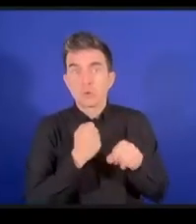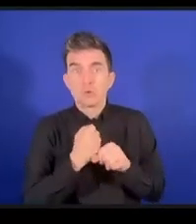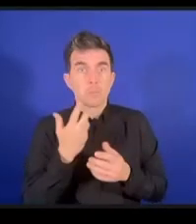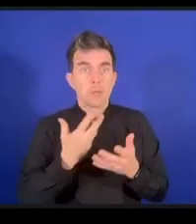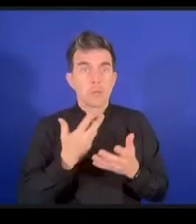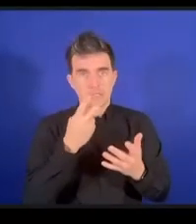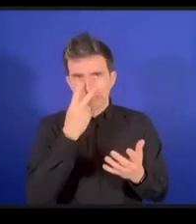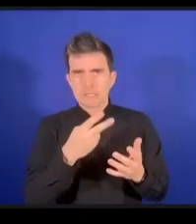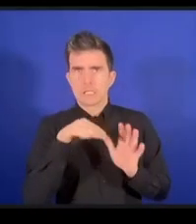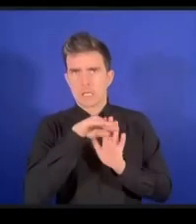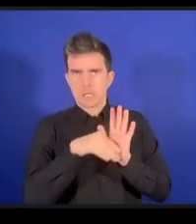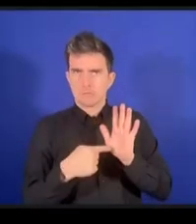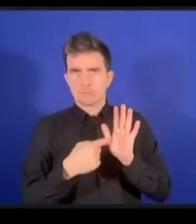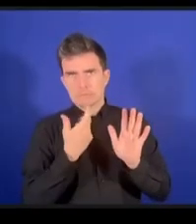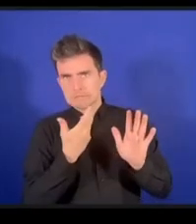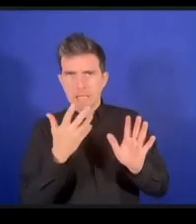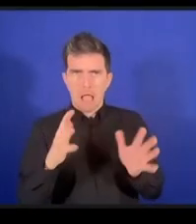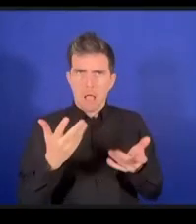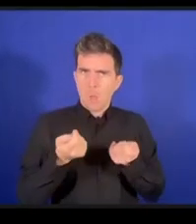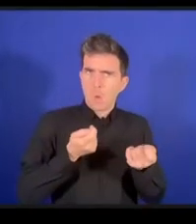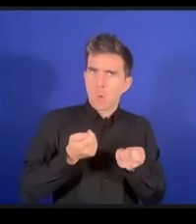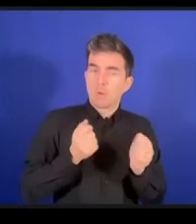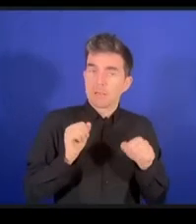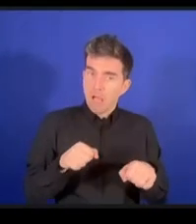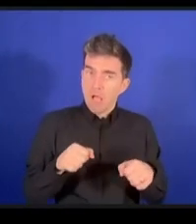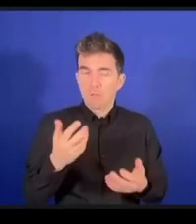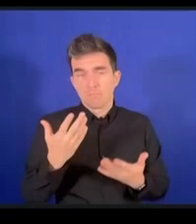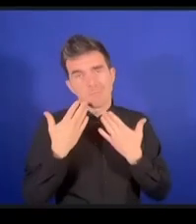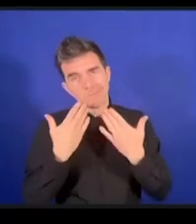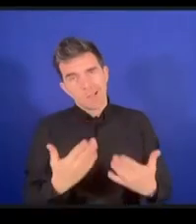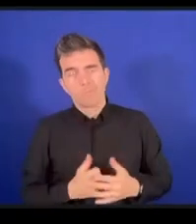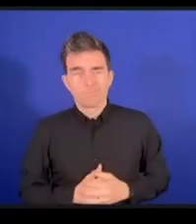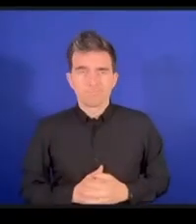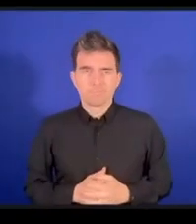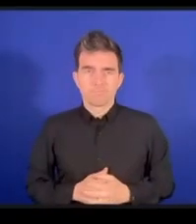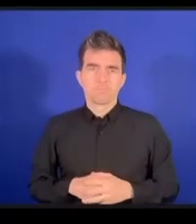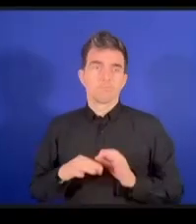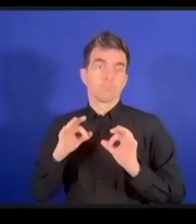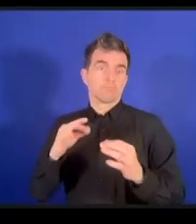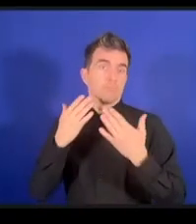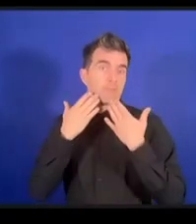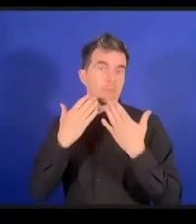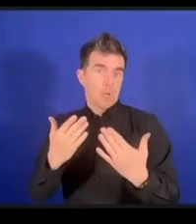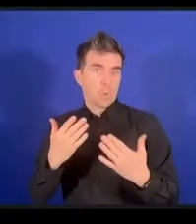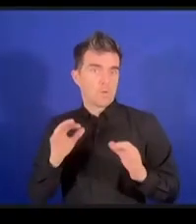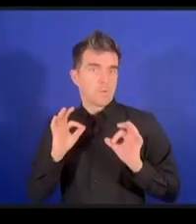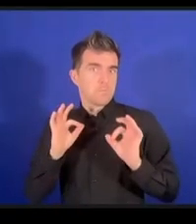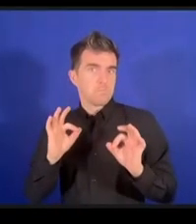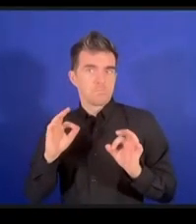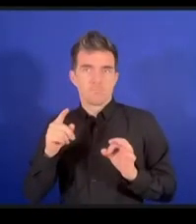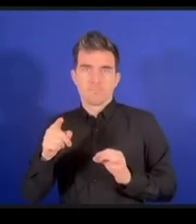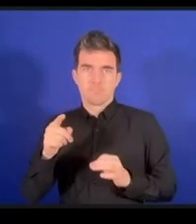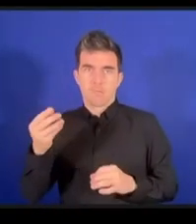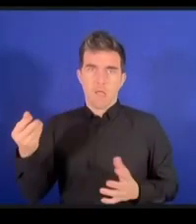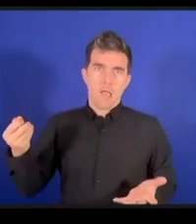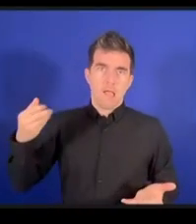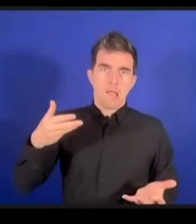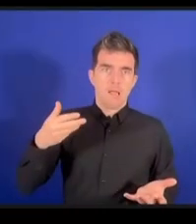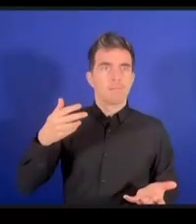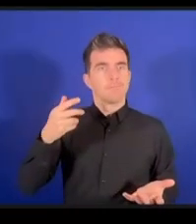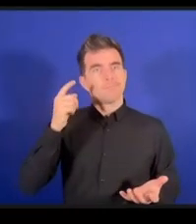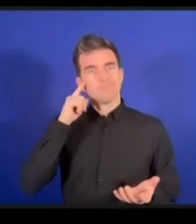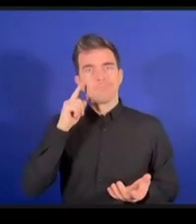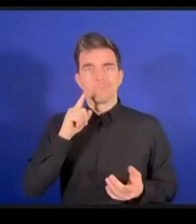しまうということがありますありがとうございます各パネルリストの方々何か最後のコメントがあれば機会を与えたい